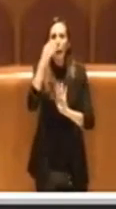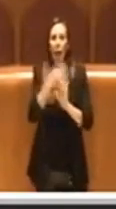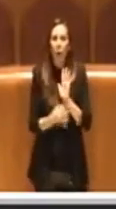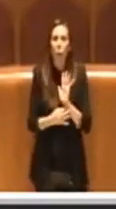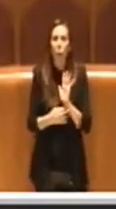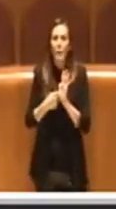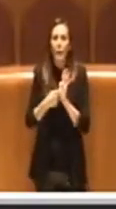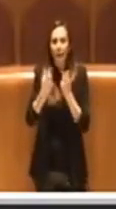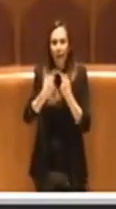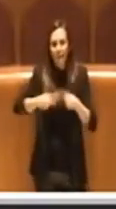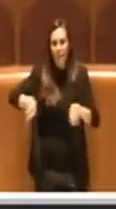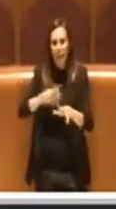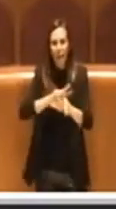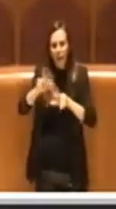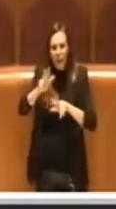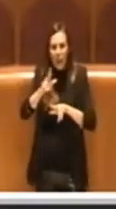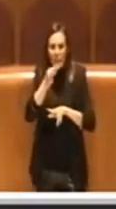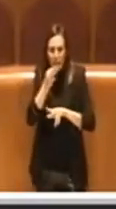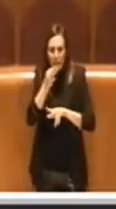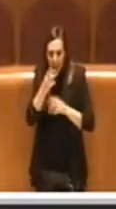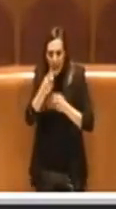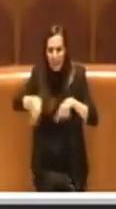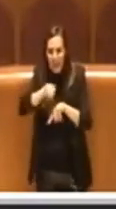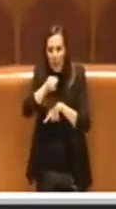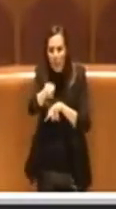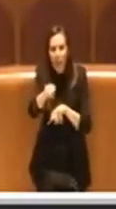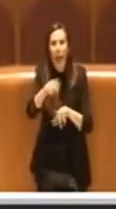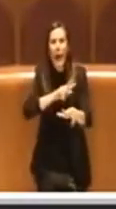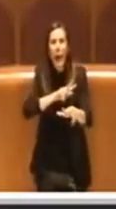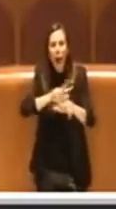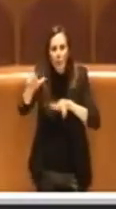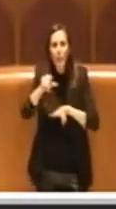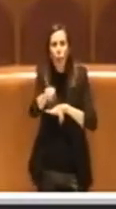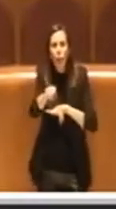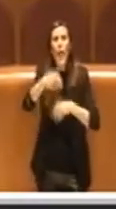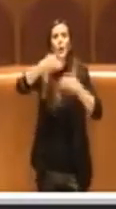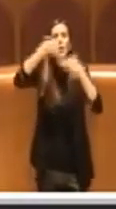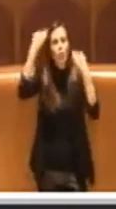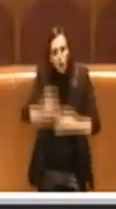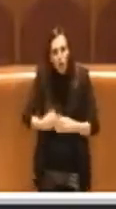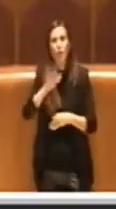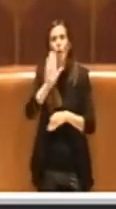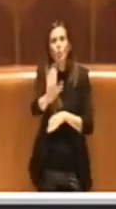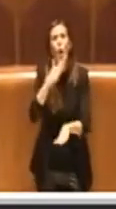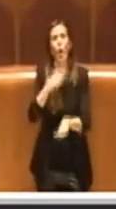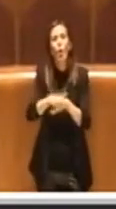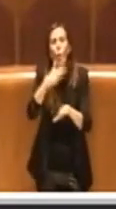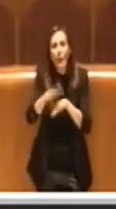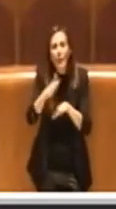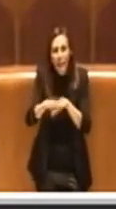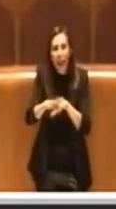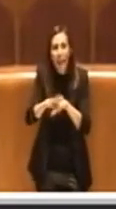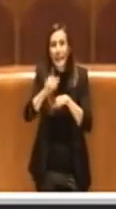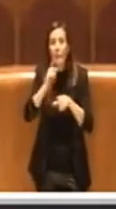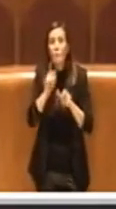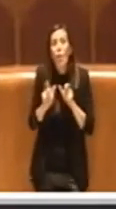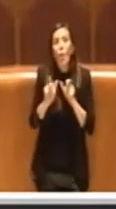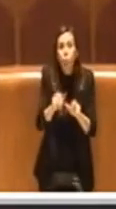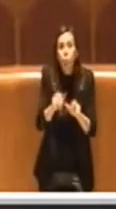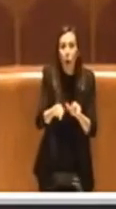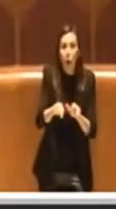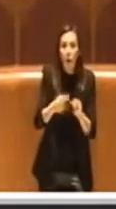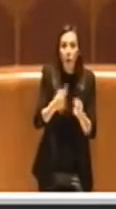Cioè l'assemblea capitolina decide con la sua competenza dei regolamenti comunali, non certo di quelli nazionali o regionali. Grazie.